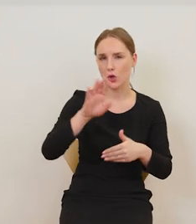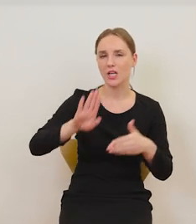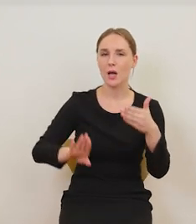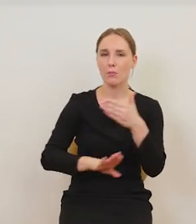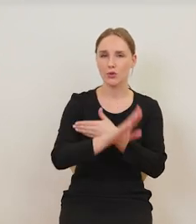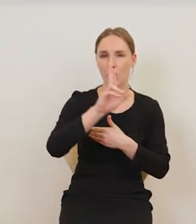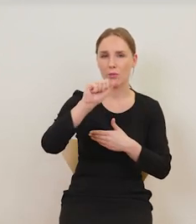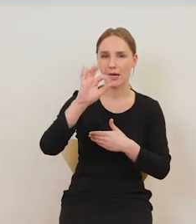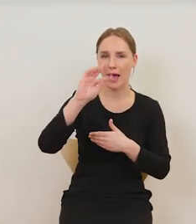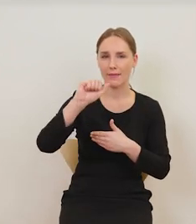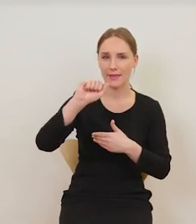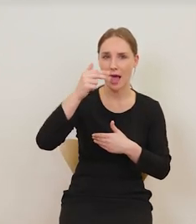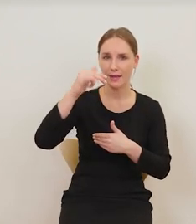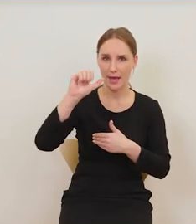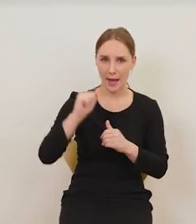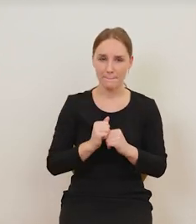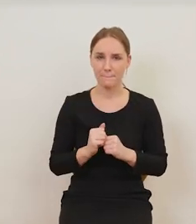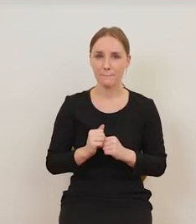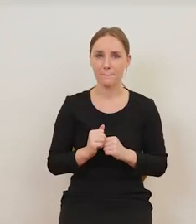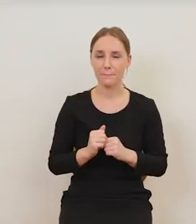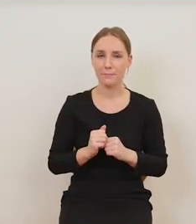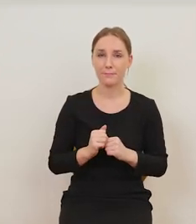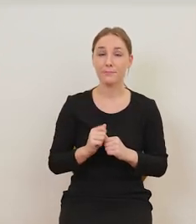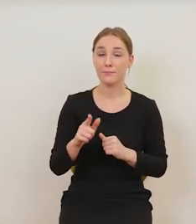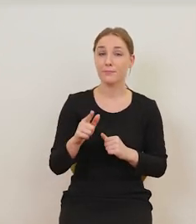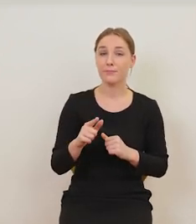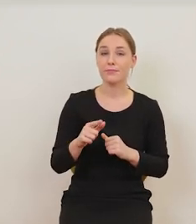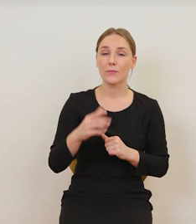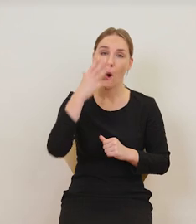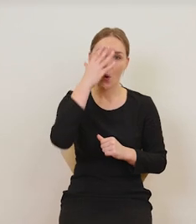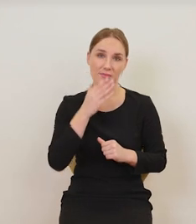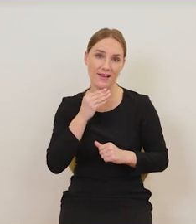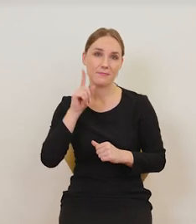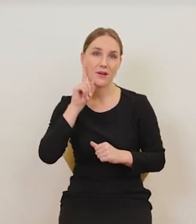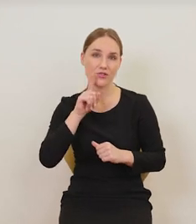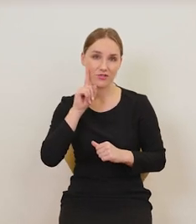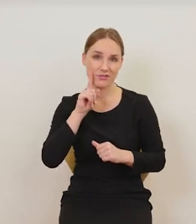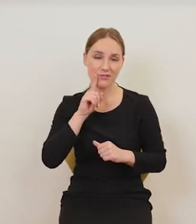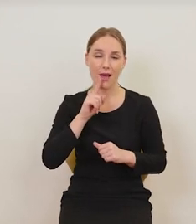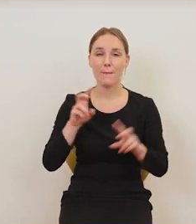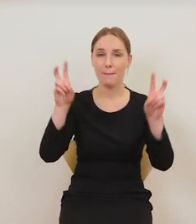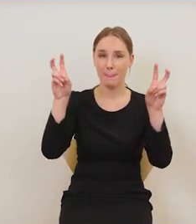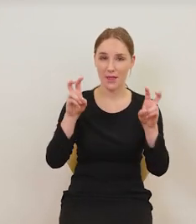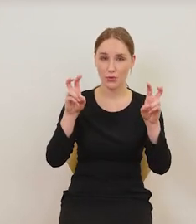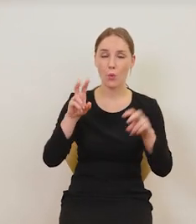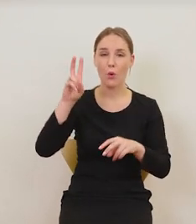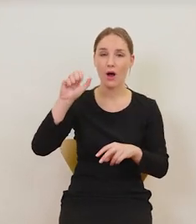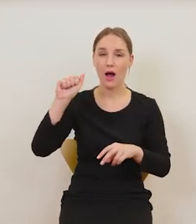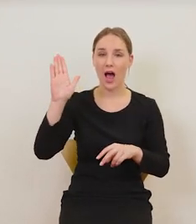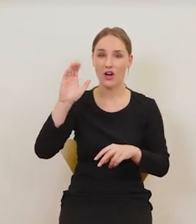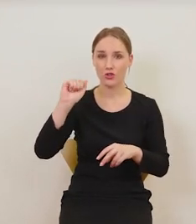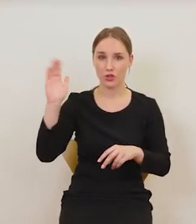Zamkowym i tutaj mamy obraz mężczyzny zatytułowany Efekt działania